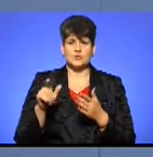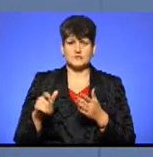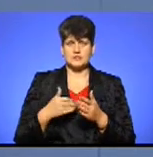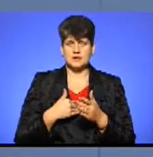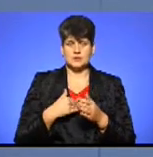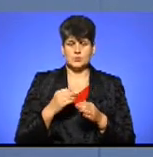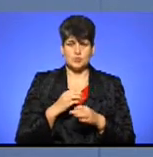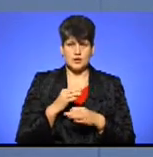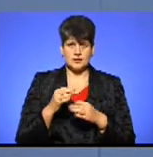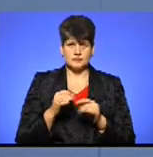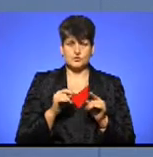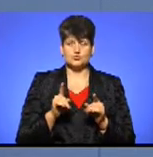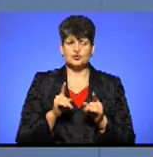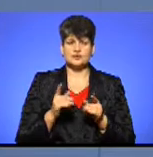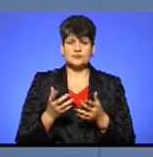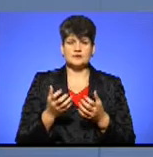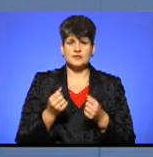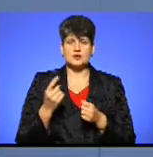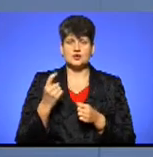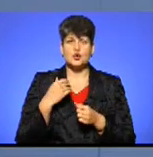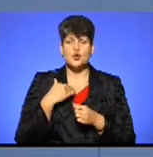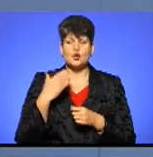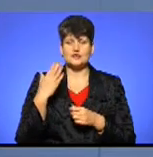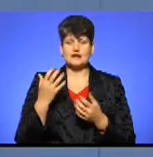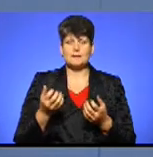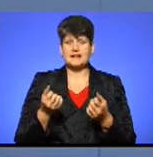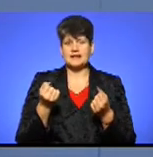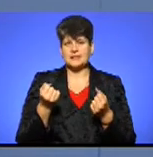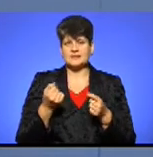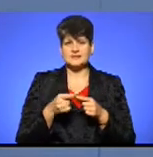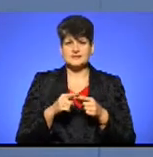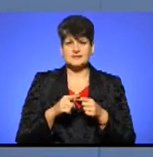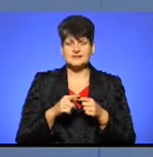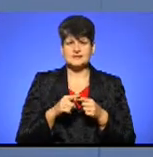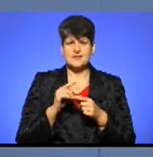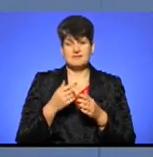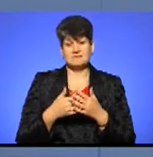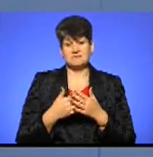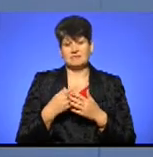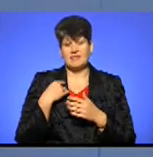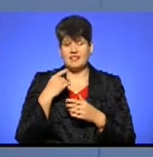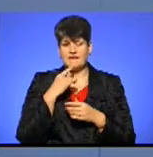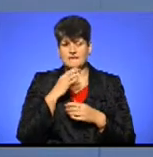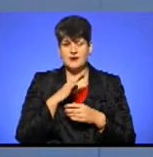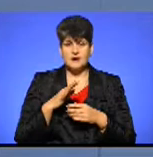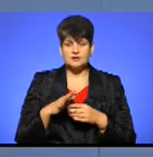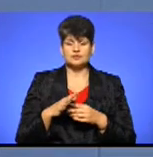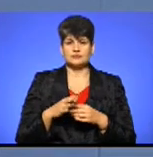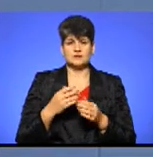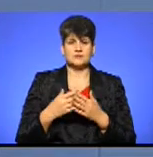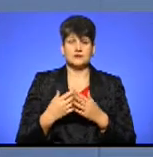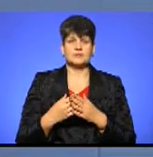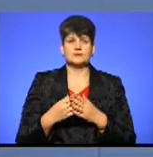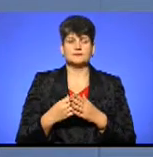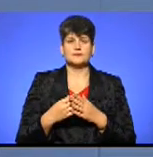проєктів. Тому що набрати для проєкту 100 голосів підтримки, здається, що це не є так важко. І мусить, ну, принаймні, хоча б